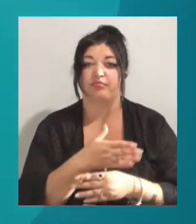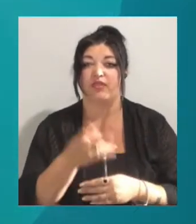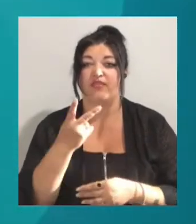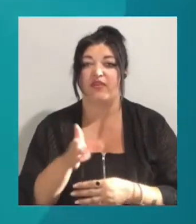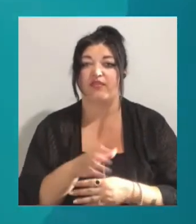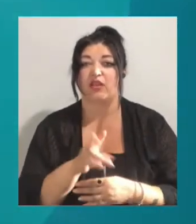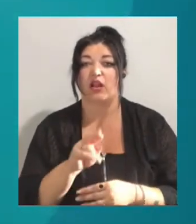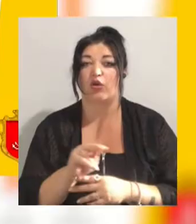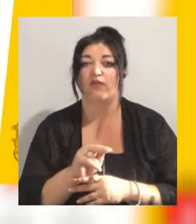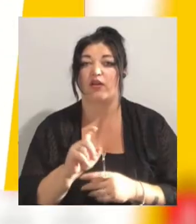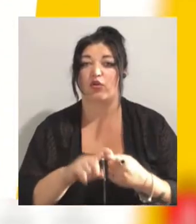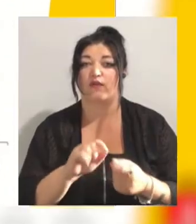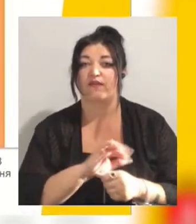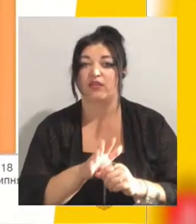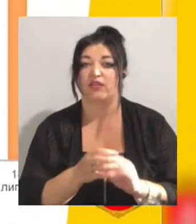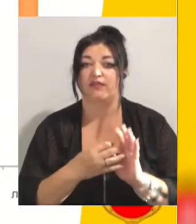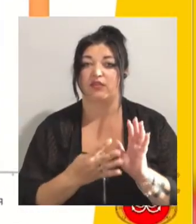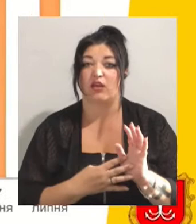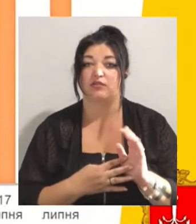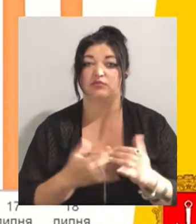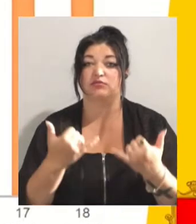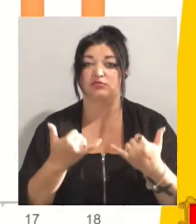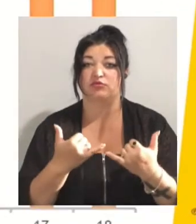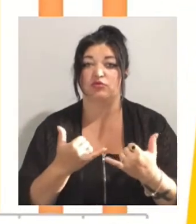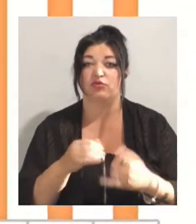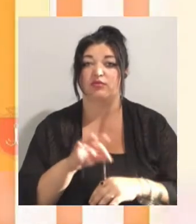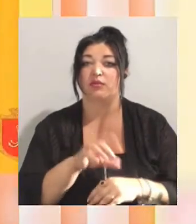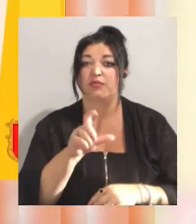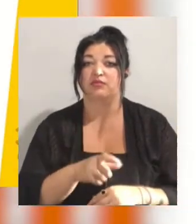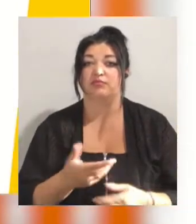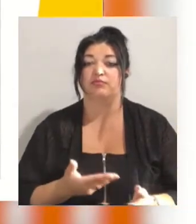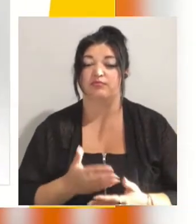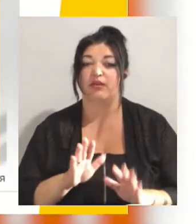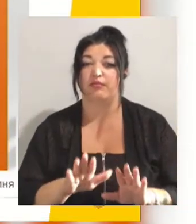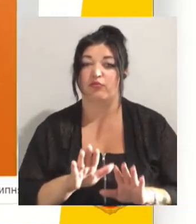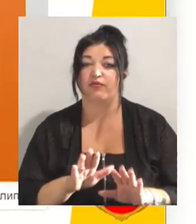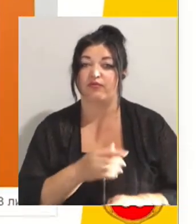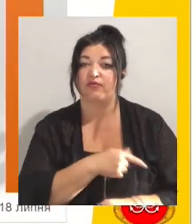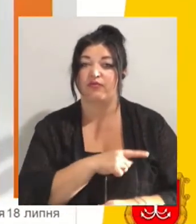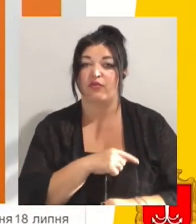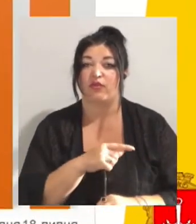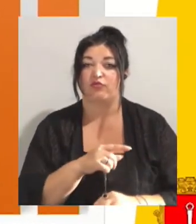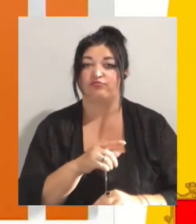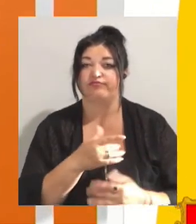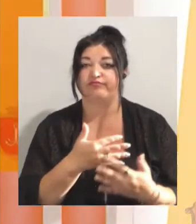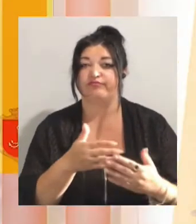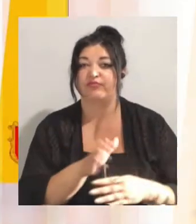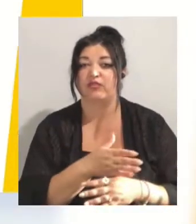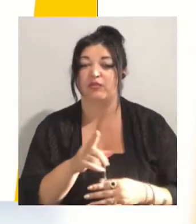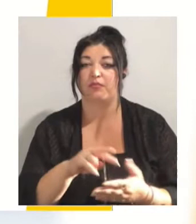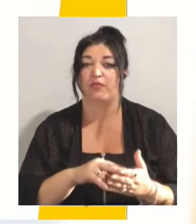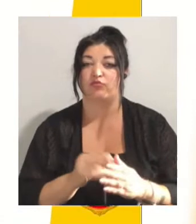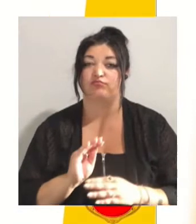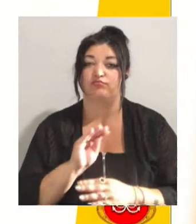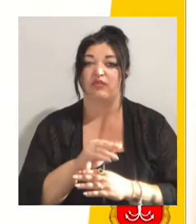лікування хворих з COVID-19. На сьогодні такі пацієнти перебувають у п'яти відділеннях на 195 ліжок. Нині планують додати два